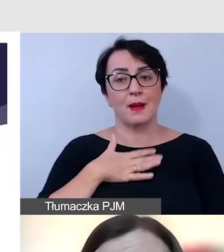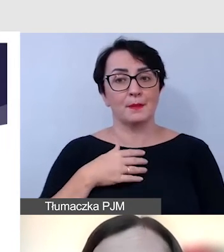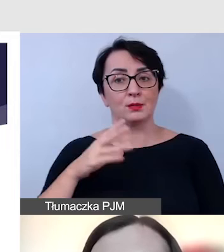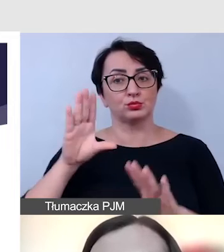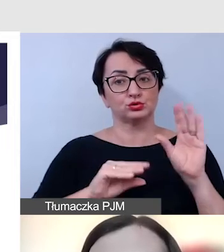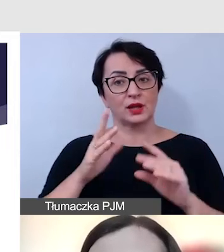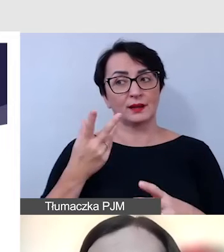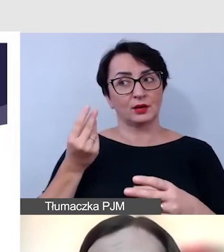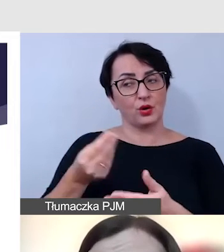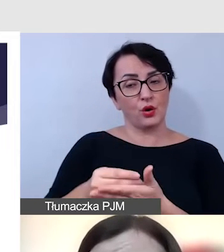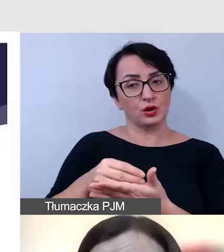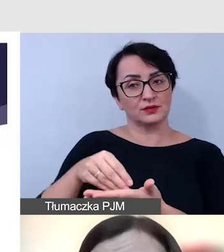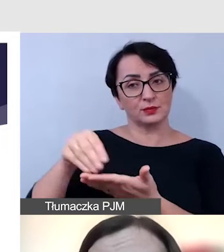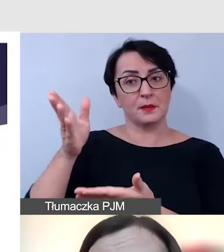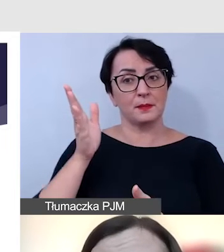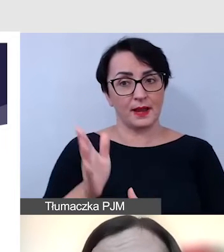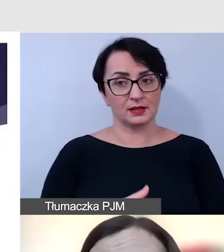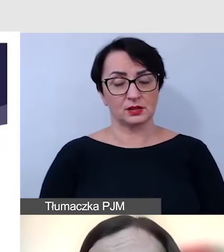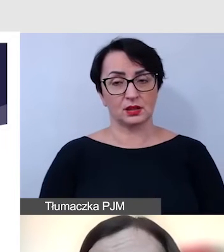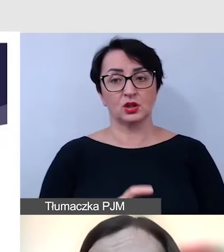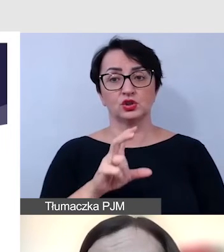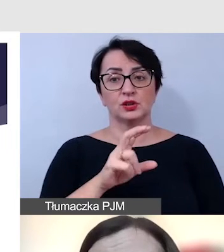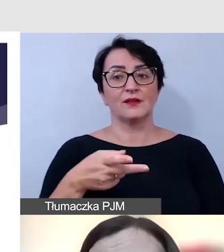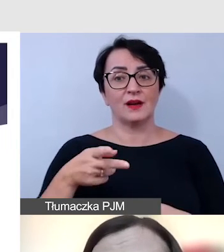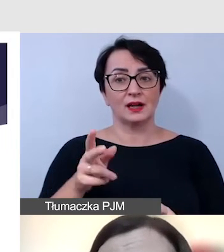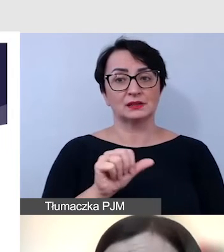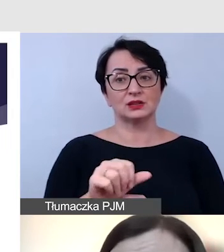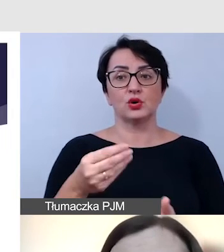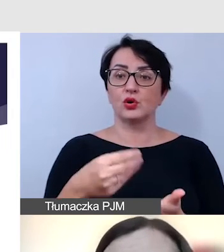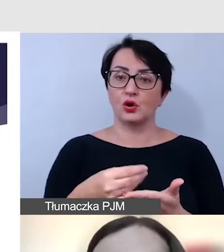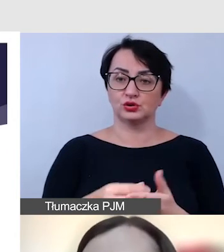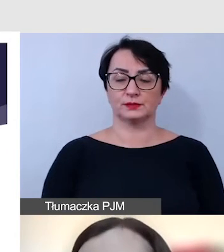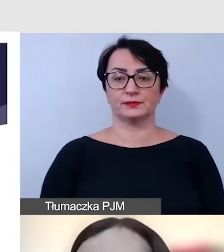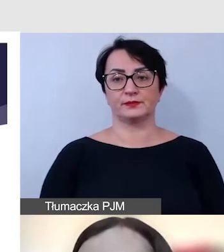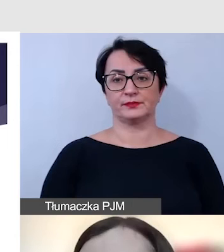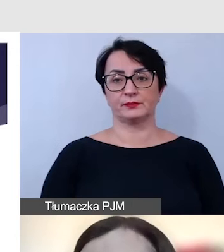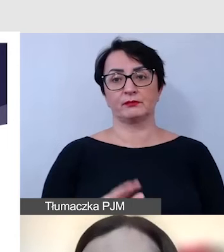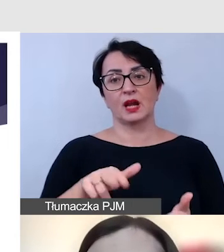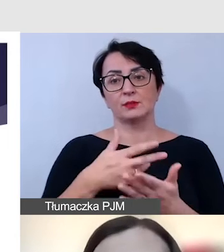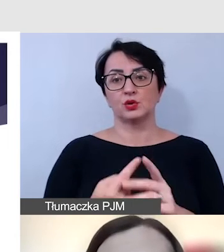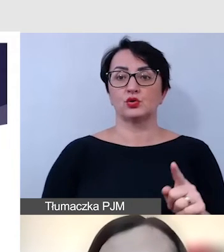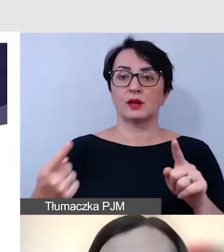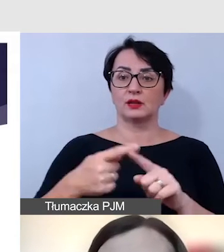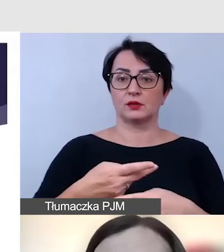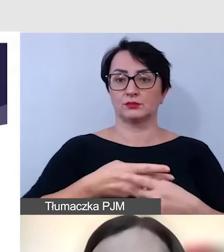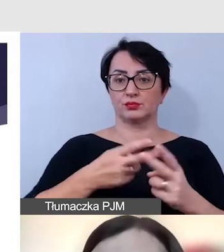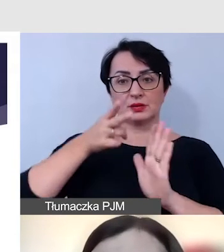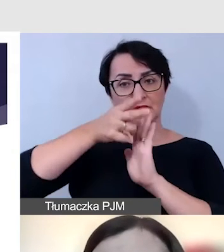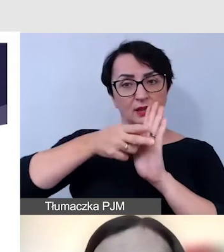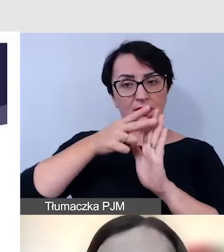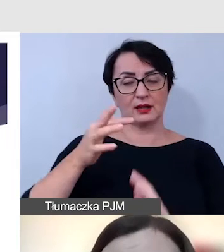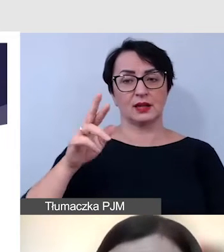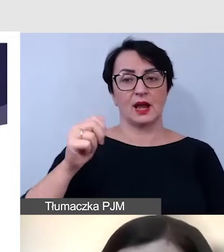budżecie. Czy są koszty na przykład na dodatkową transmisję z takiego